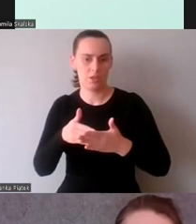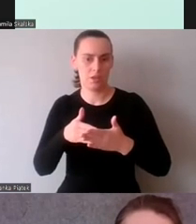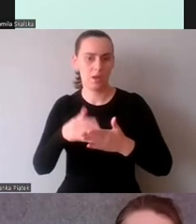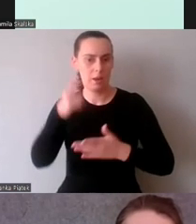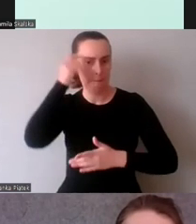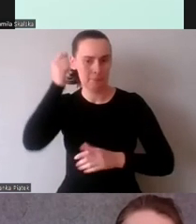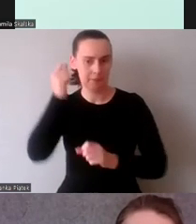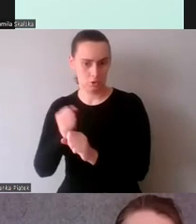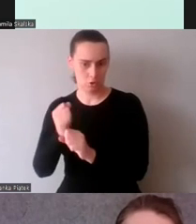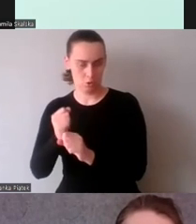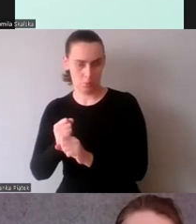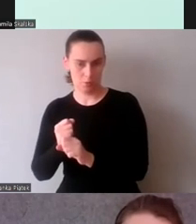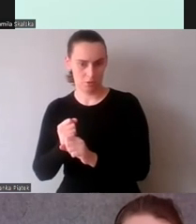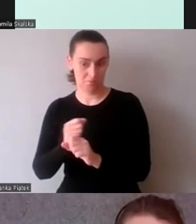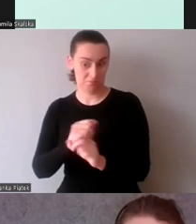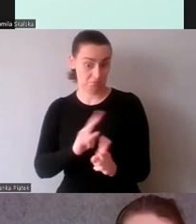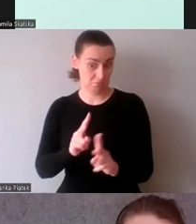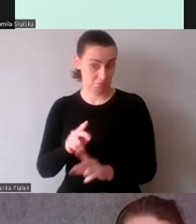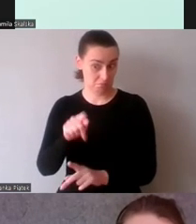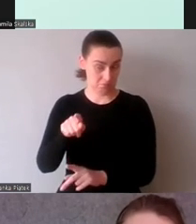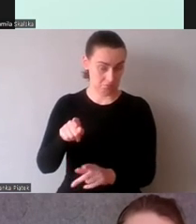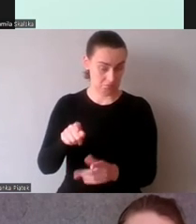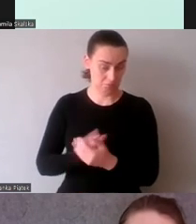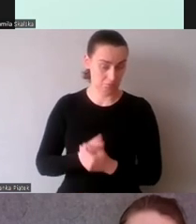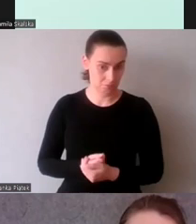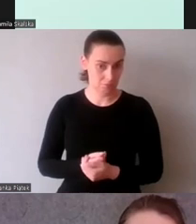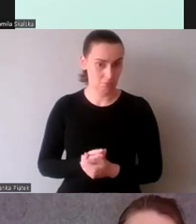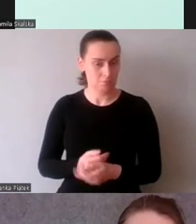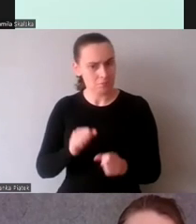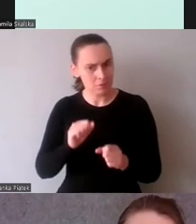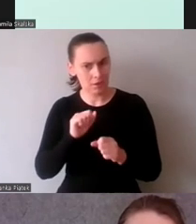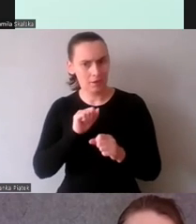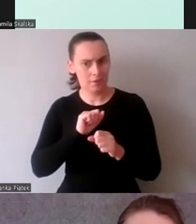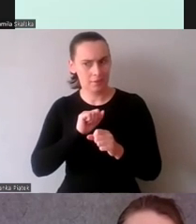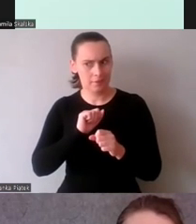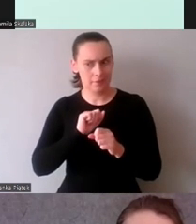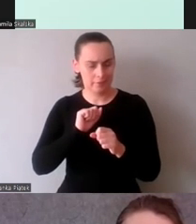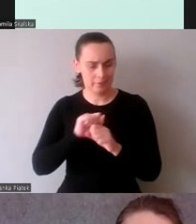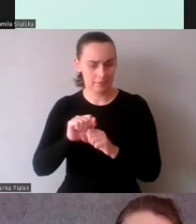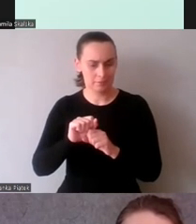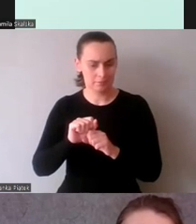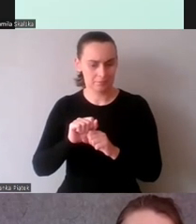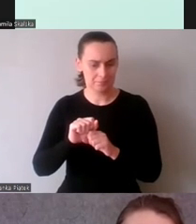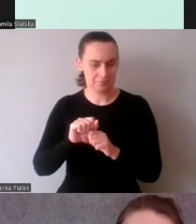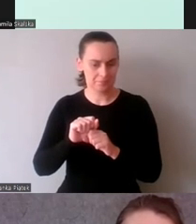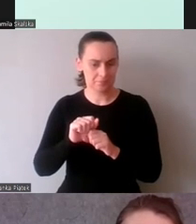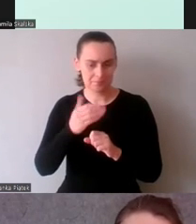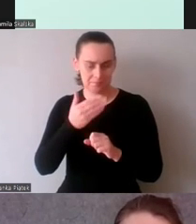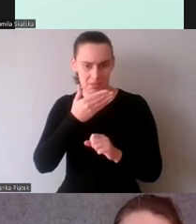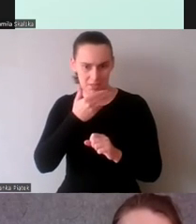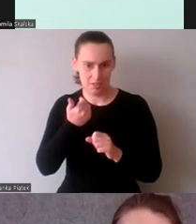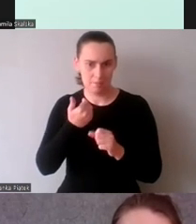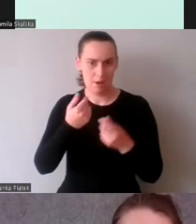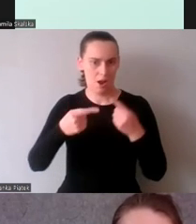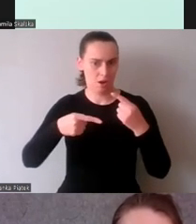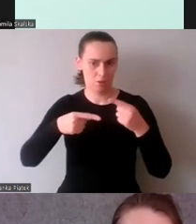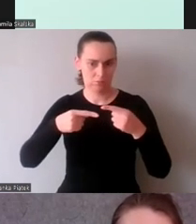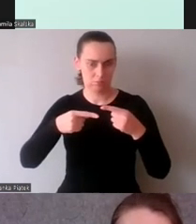I na pewnej płaszczyźnie tłumacze nie różnią się tak bardzo w zależności od doświadczenia.